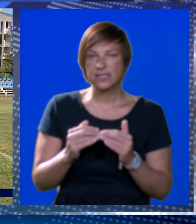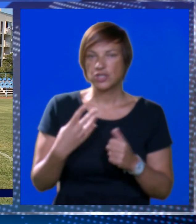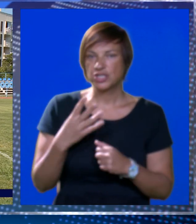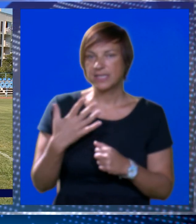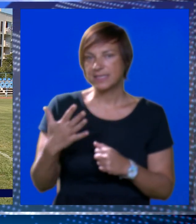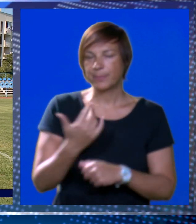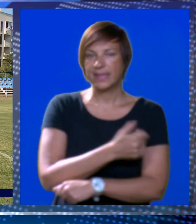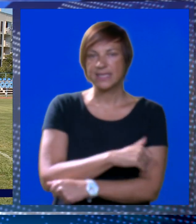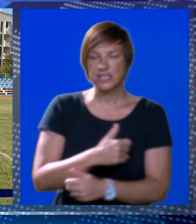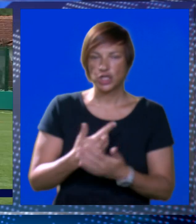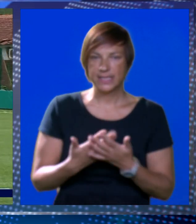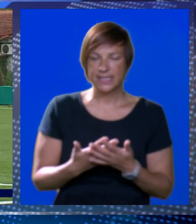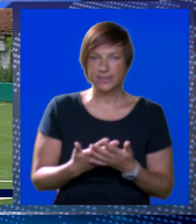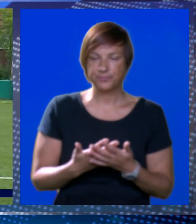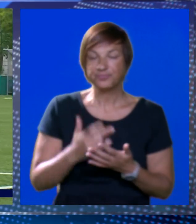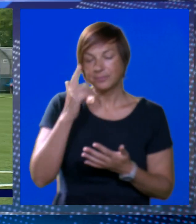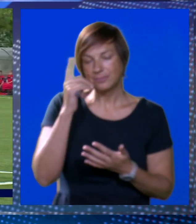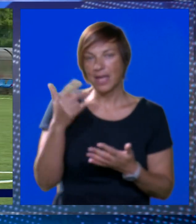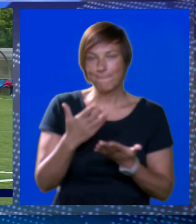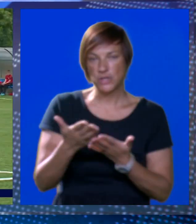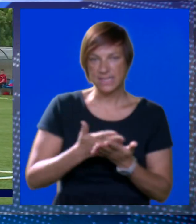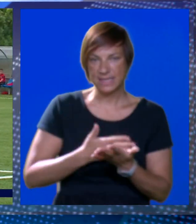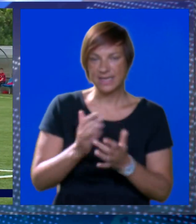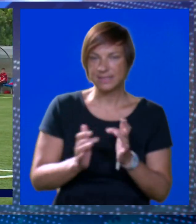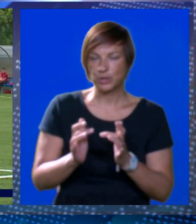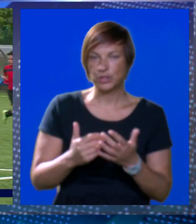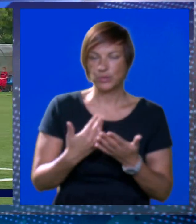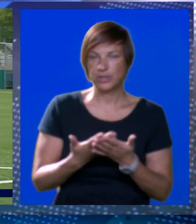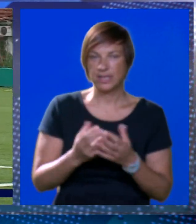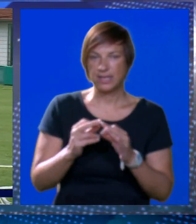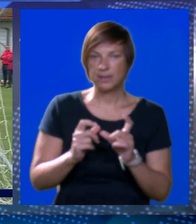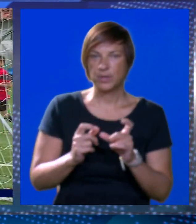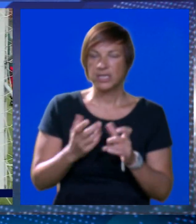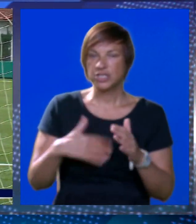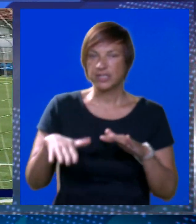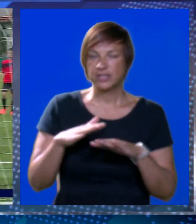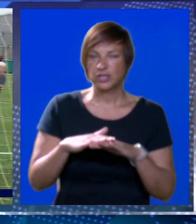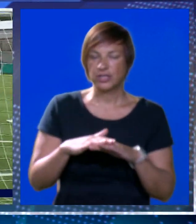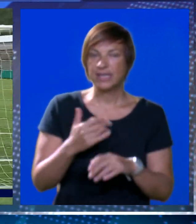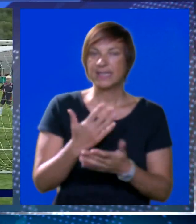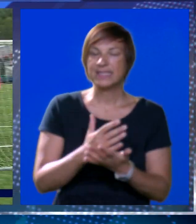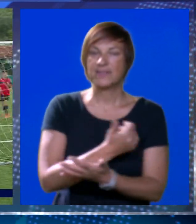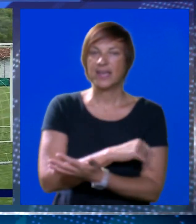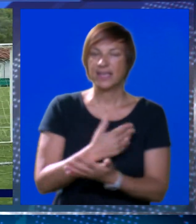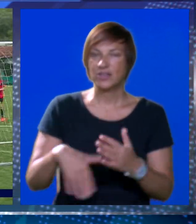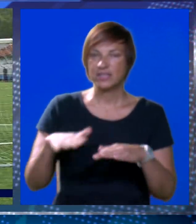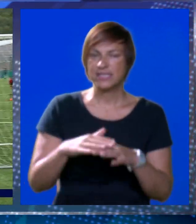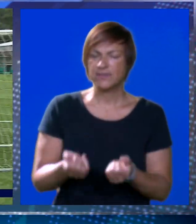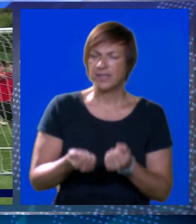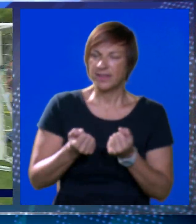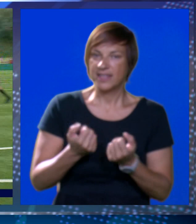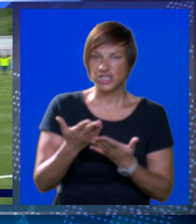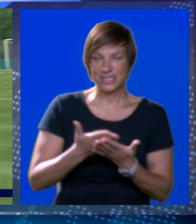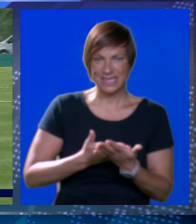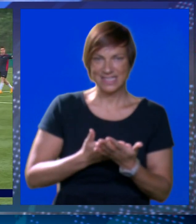14-15 godina. Poznat je raspored utahnica, a Arboliš dodaje kako ga je iz godine u godinu sve